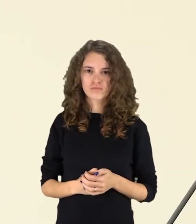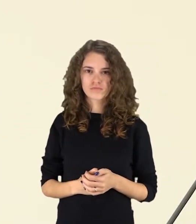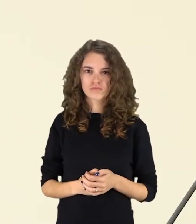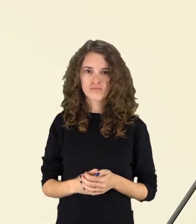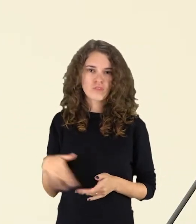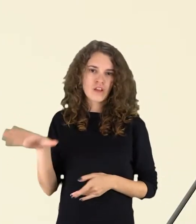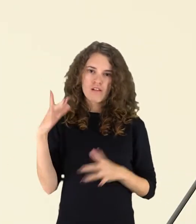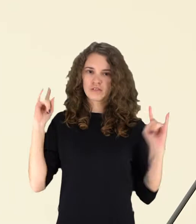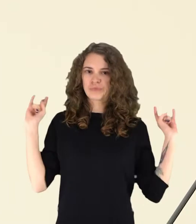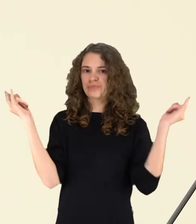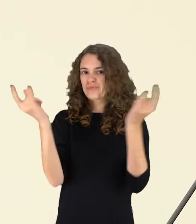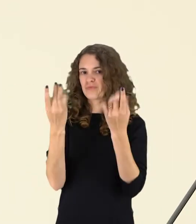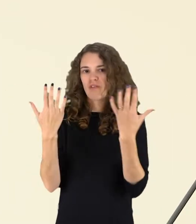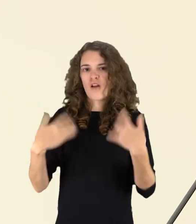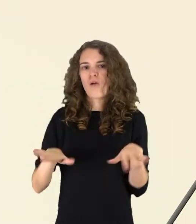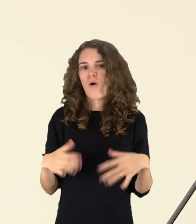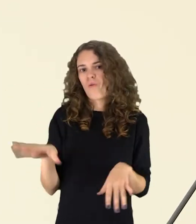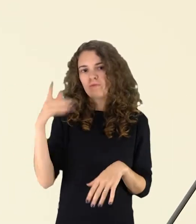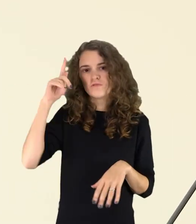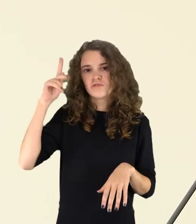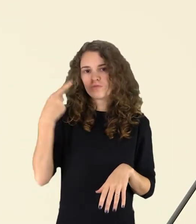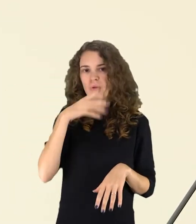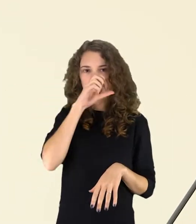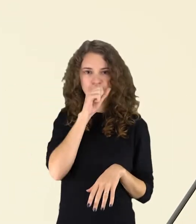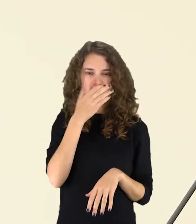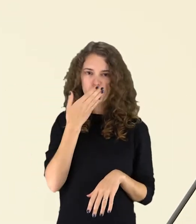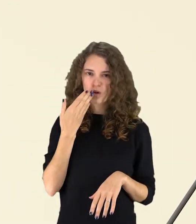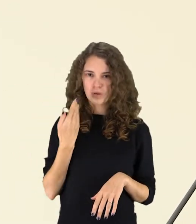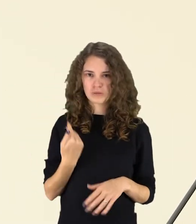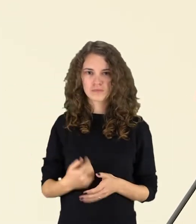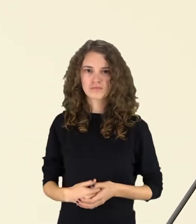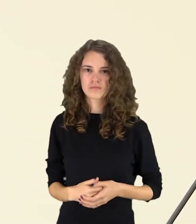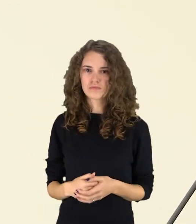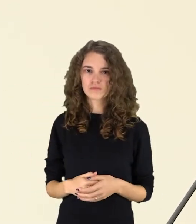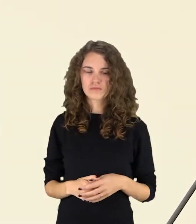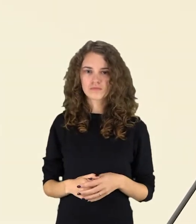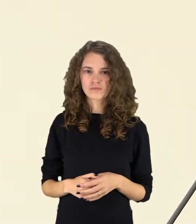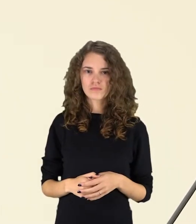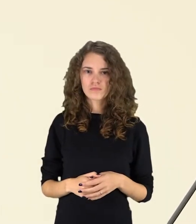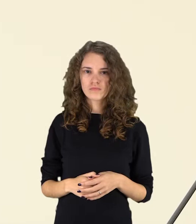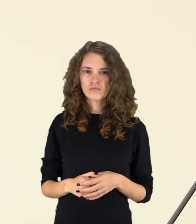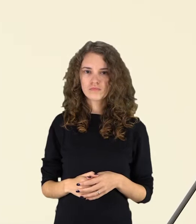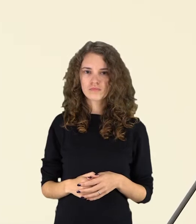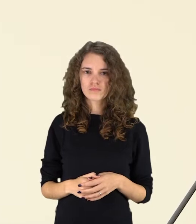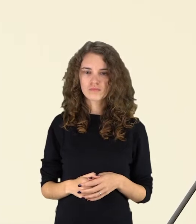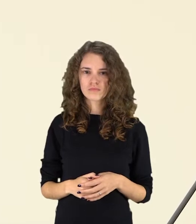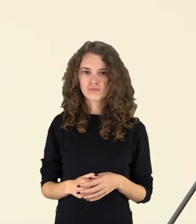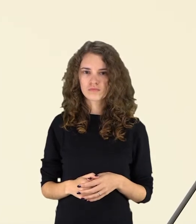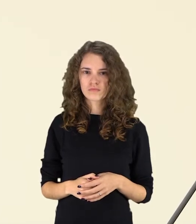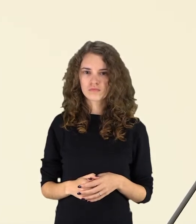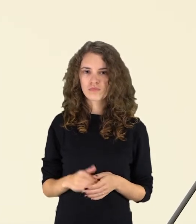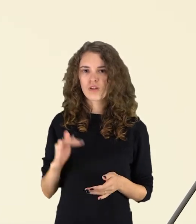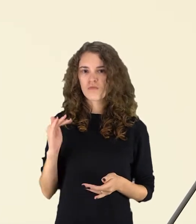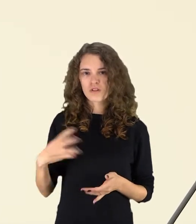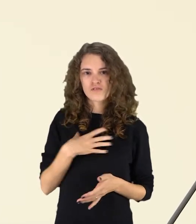vyko rinkimai, tie trūkšmai jau buvo pakankamai, kaip sakė gerbėmas tarybos noris Elgimo Tresgogos, jau buvo